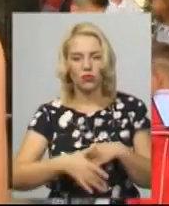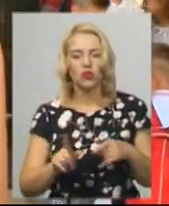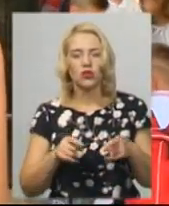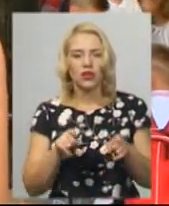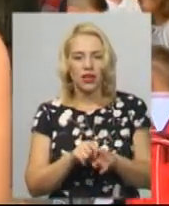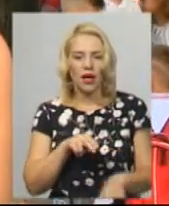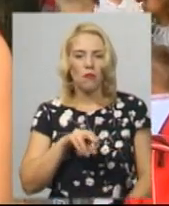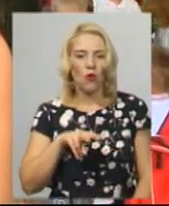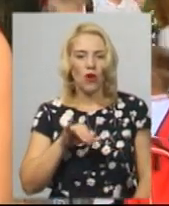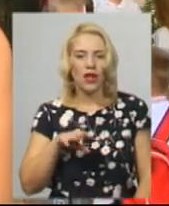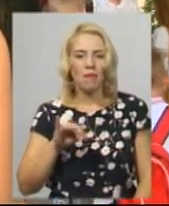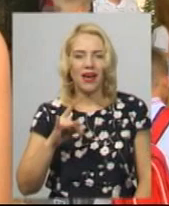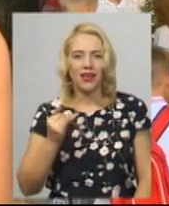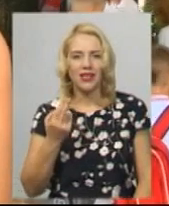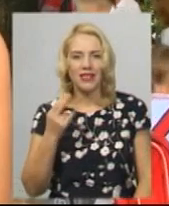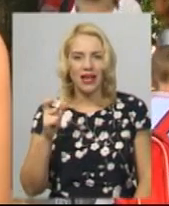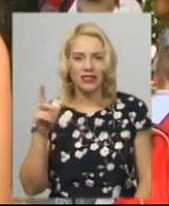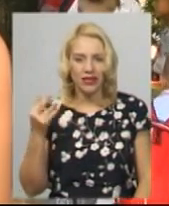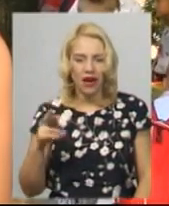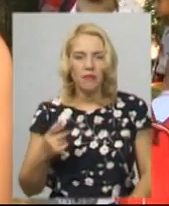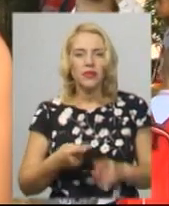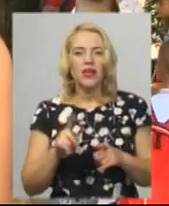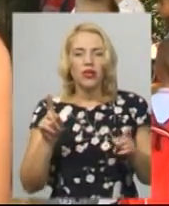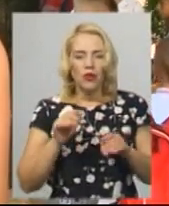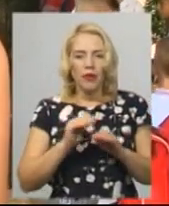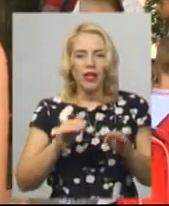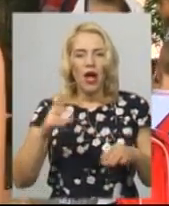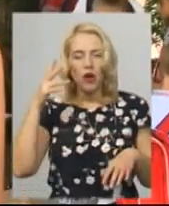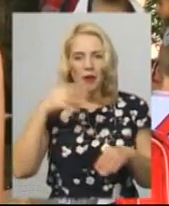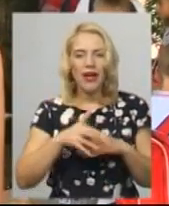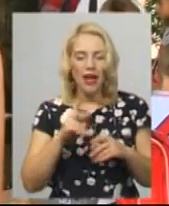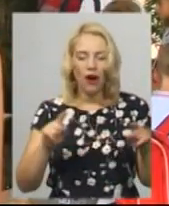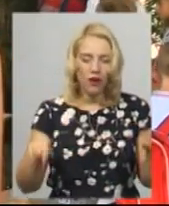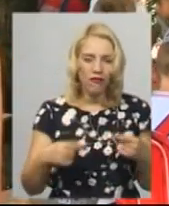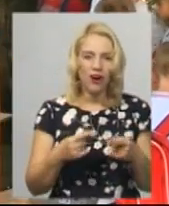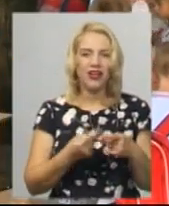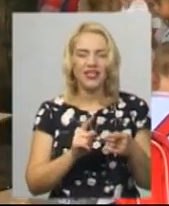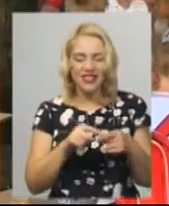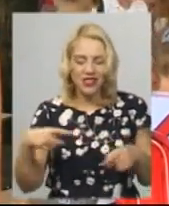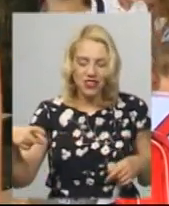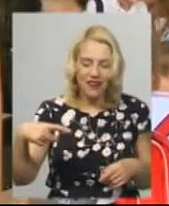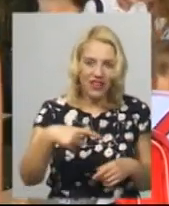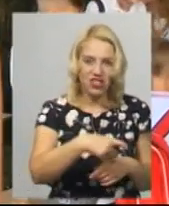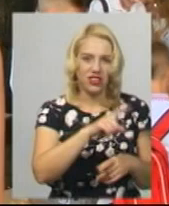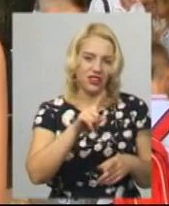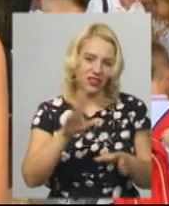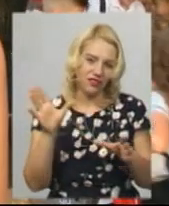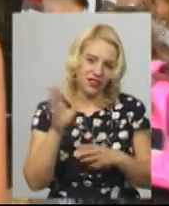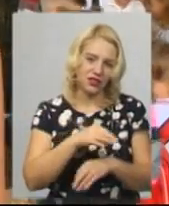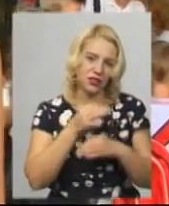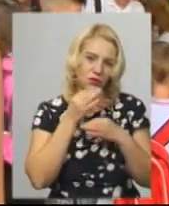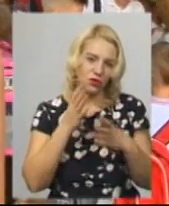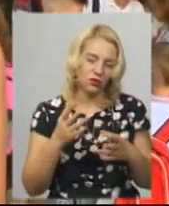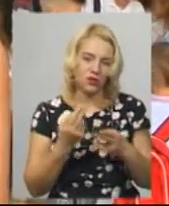є поняття полімеризація. І для того, щоб вони розуміли, як утворюються саме ті червячки, які вони дуже всі сильно